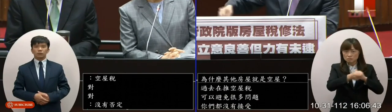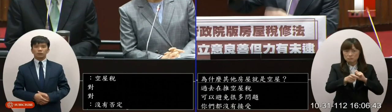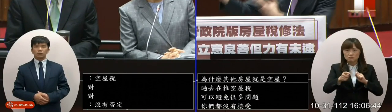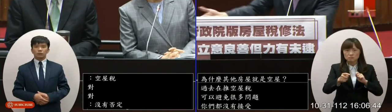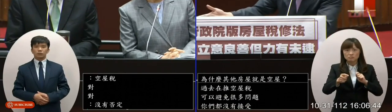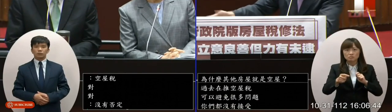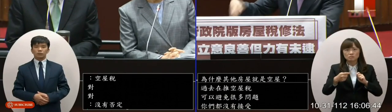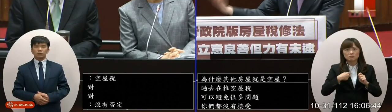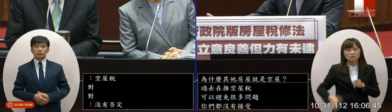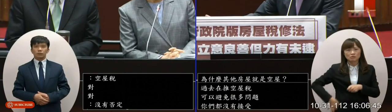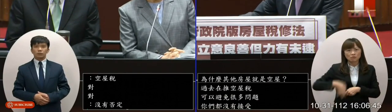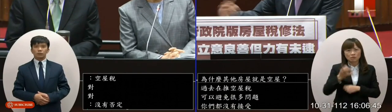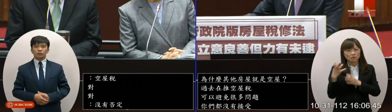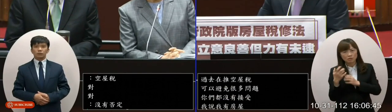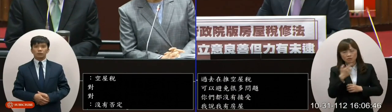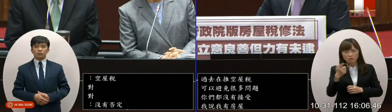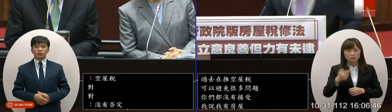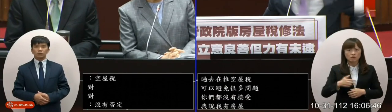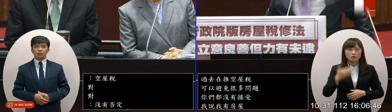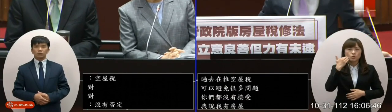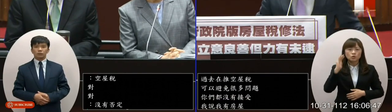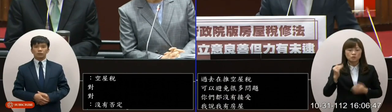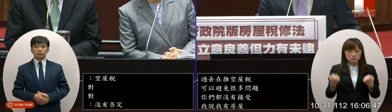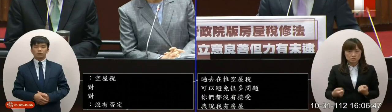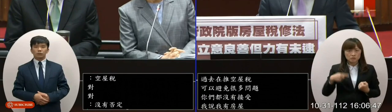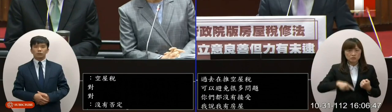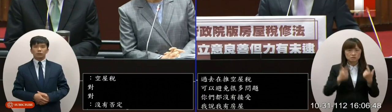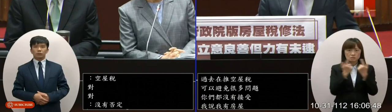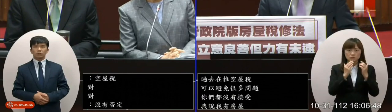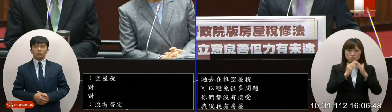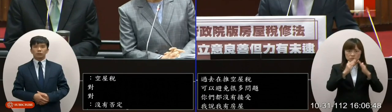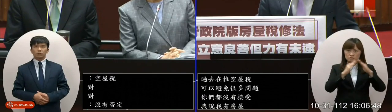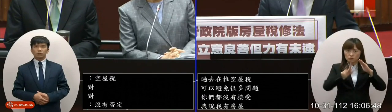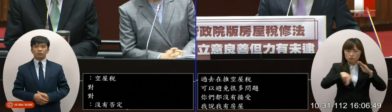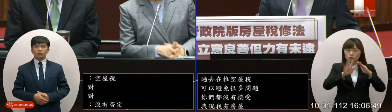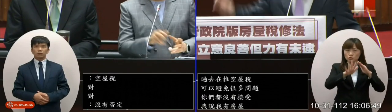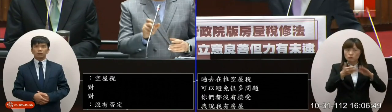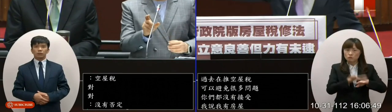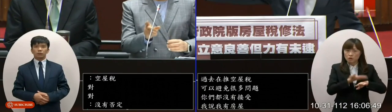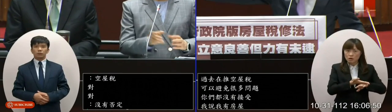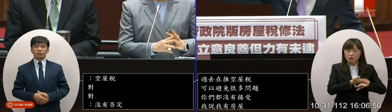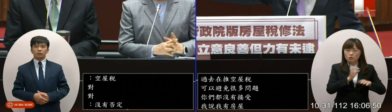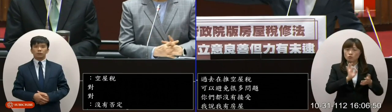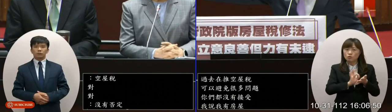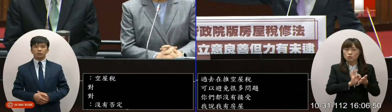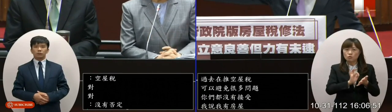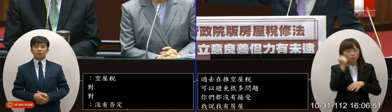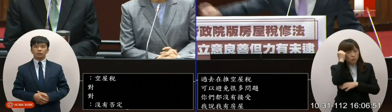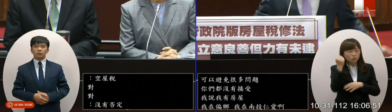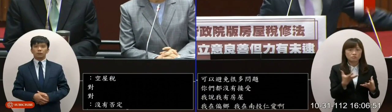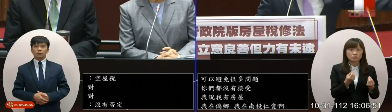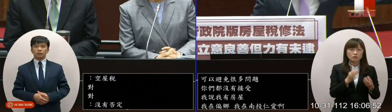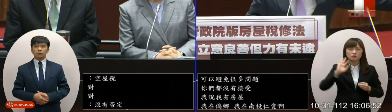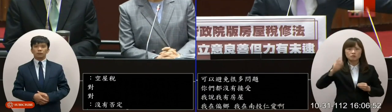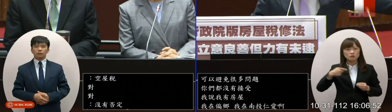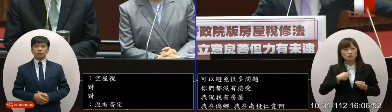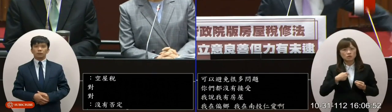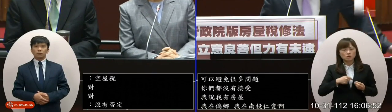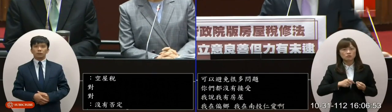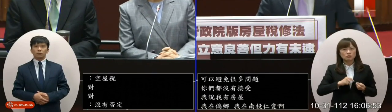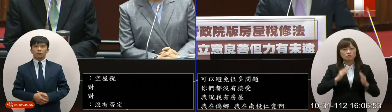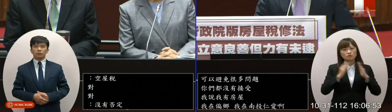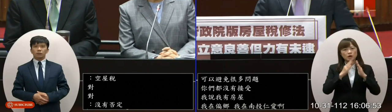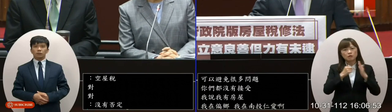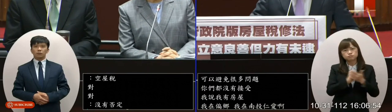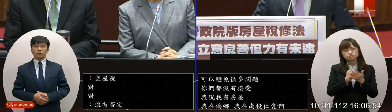發展需求恐極的台北市我有一間結果我不是屯房稅我在台北空在那裡跟我在南投空